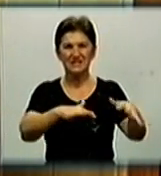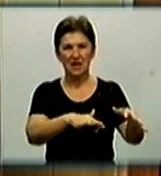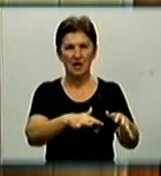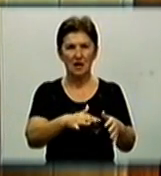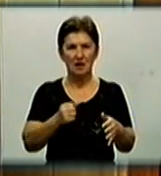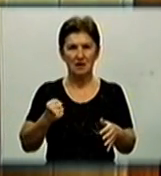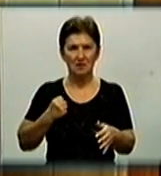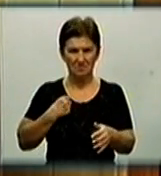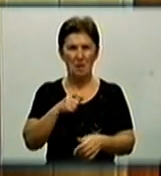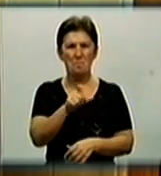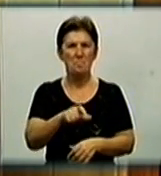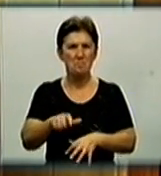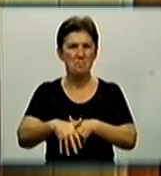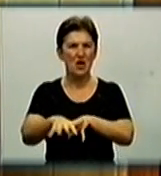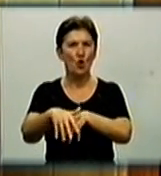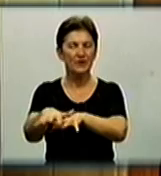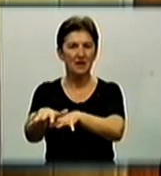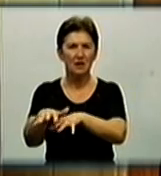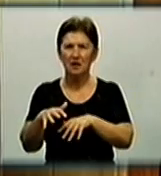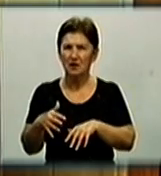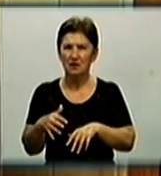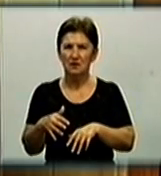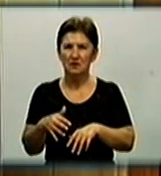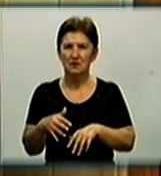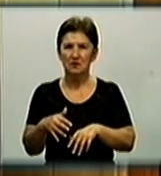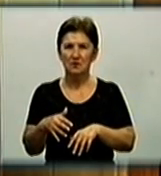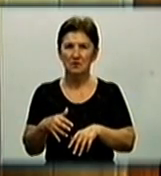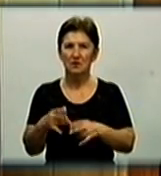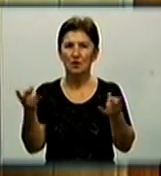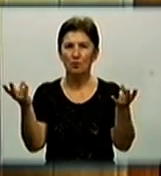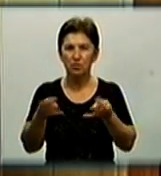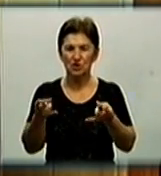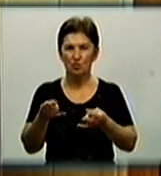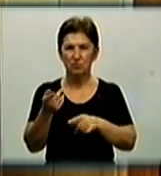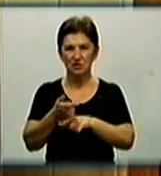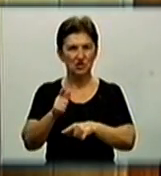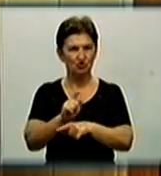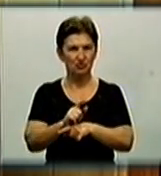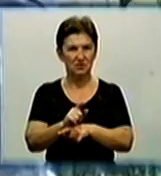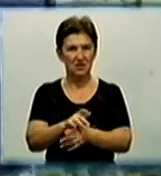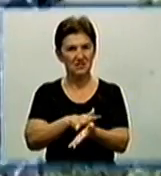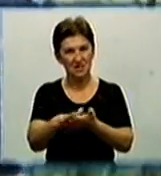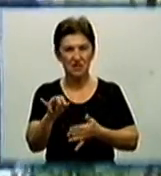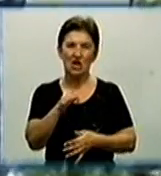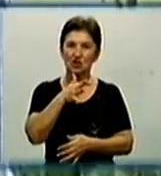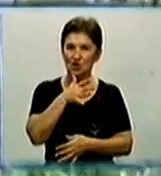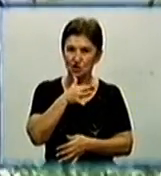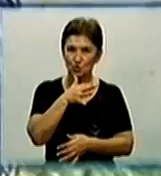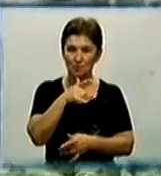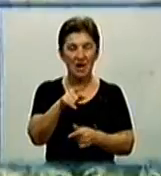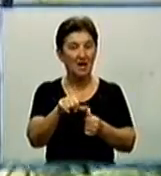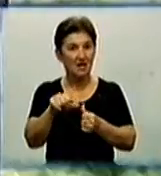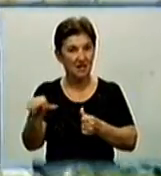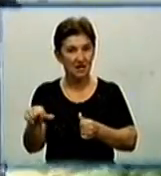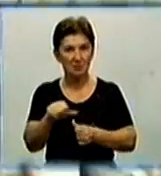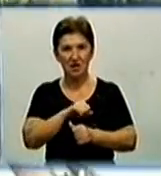потребує значних затрат і часу. Крім добровольців, комісарят